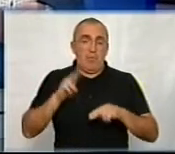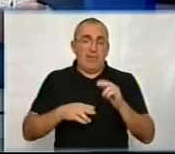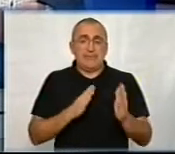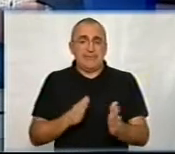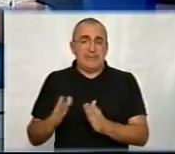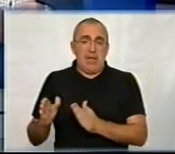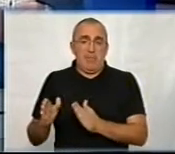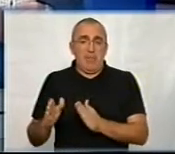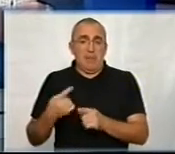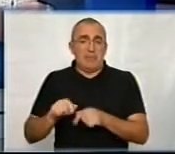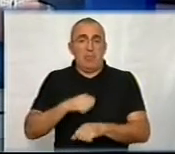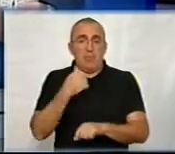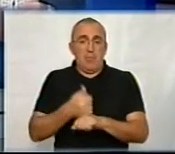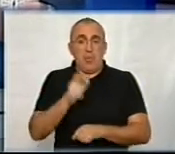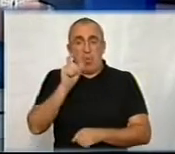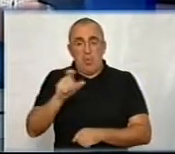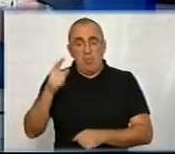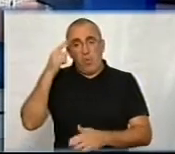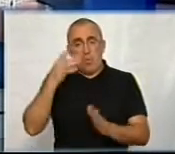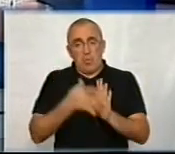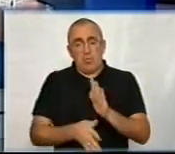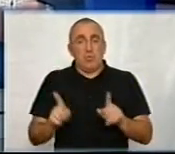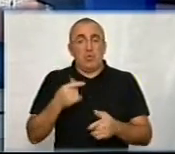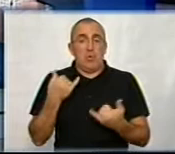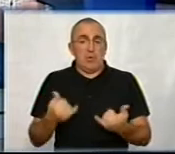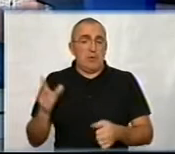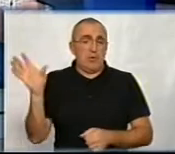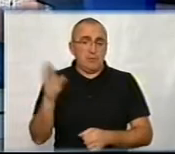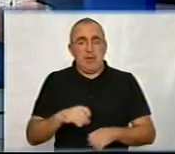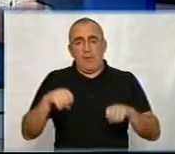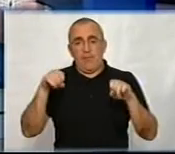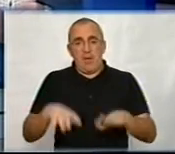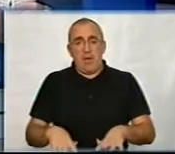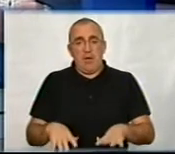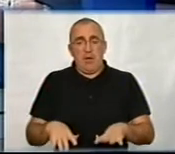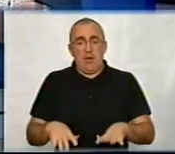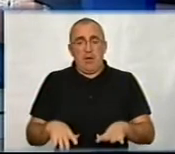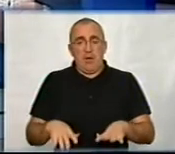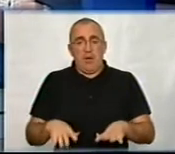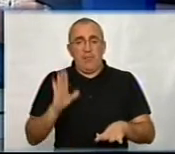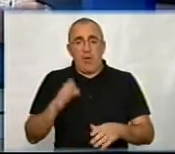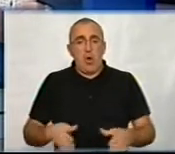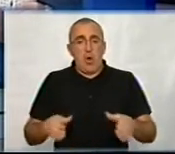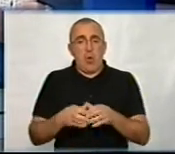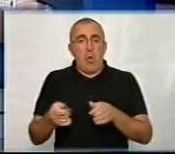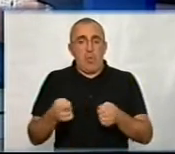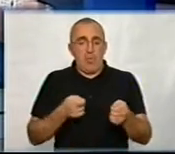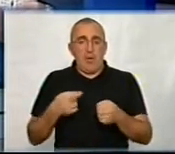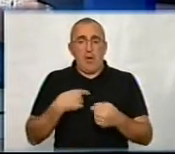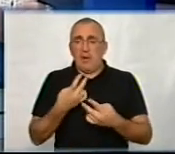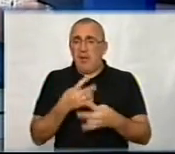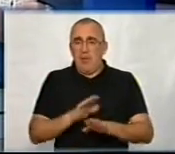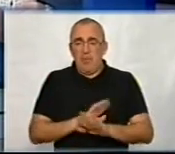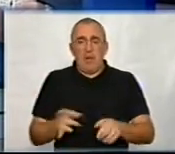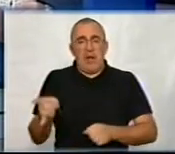система. І саме головне, щоб громадяни розуміли, що тепер все вирішує, якраз вирішується в громаді. І не потрібно